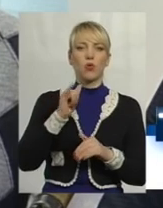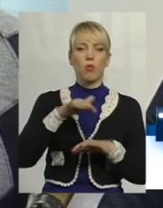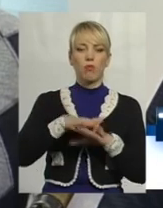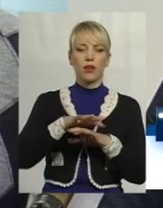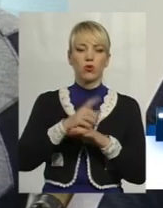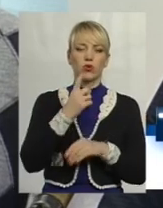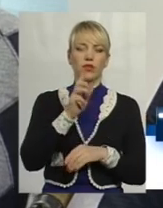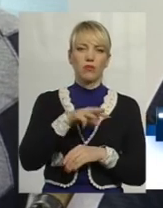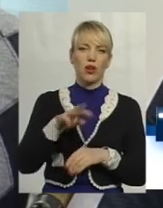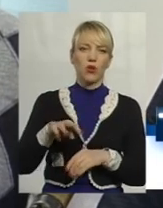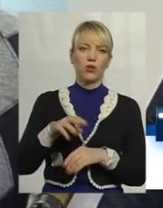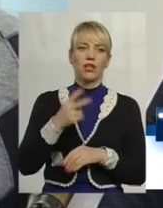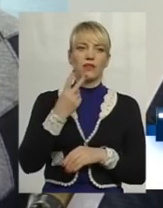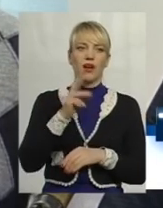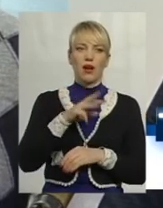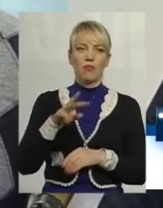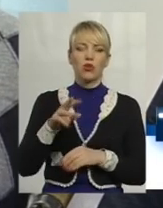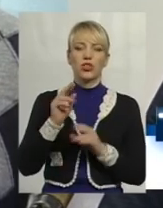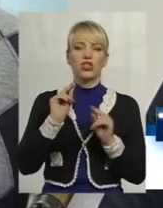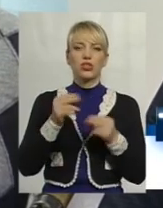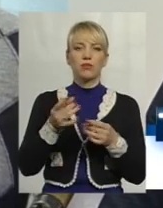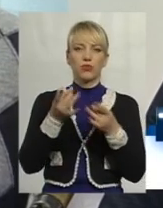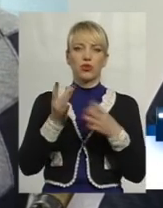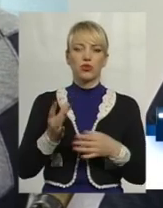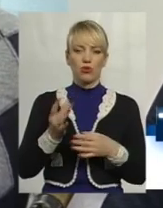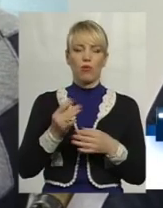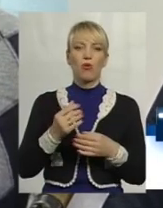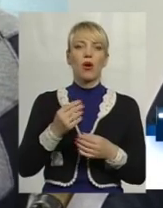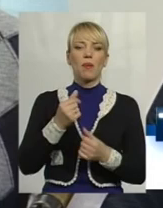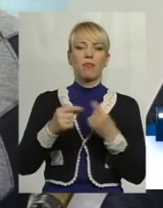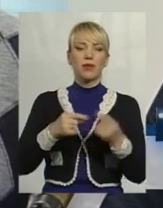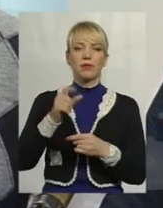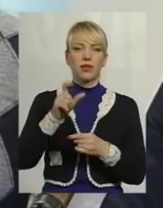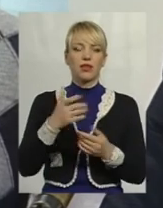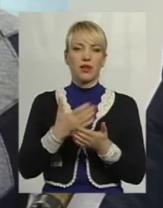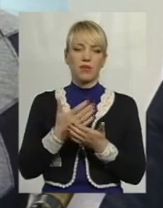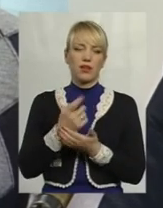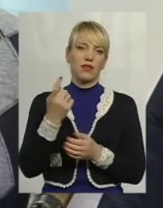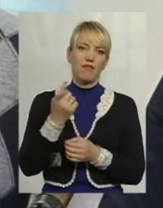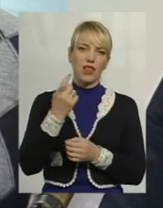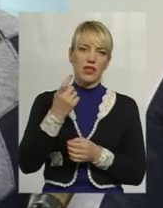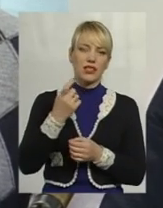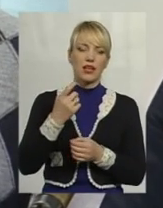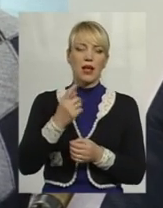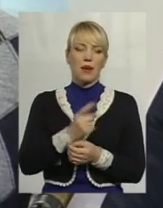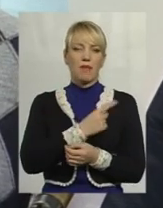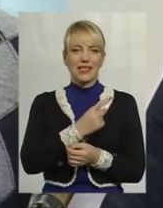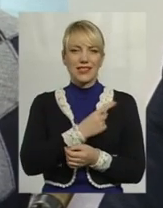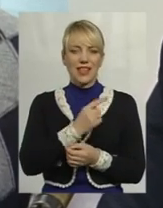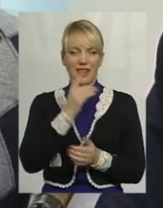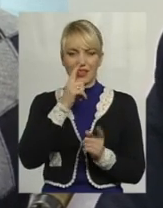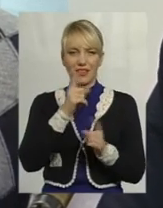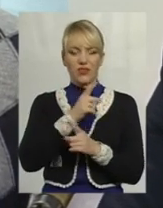звичайному підприємцю, власнику невеличкої, наприклад, майстерні, невеличкого кафе,